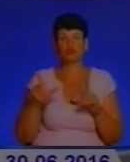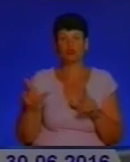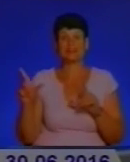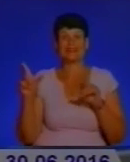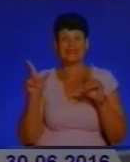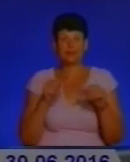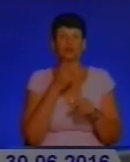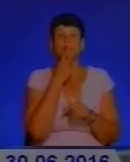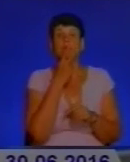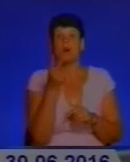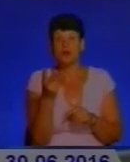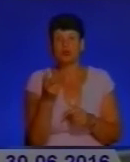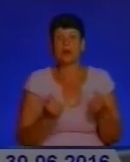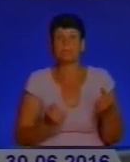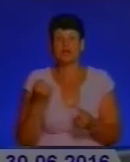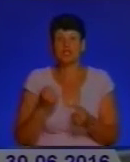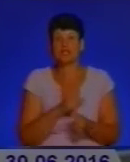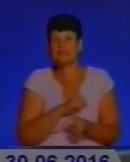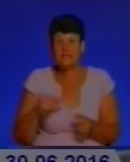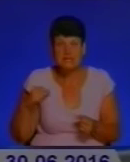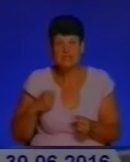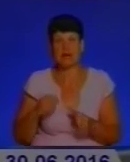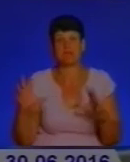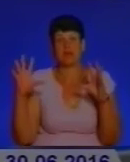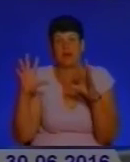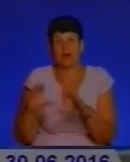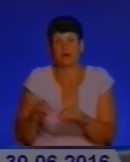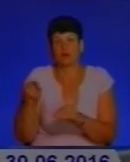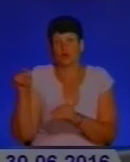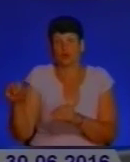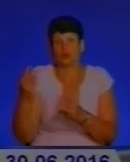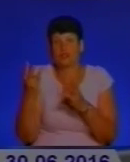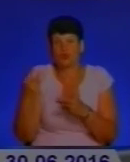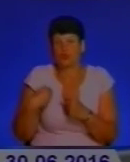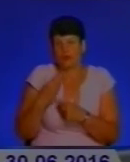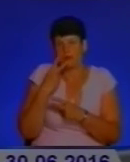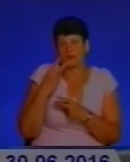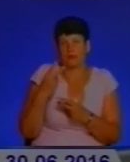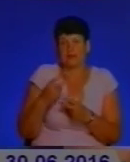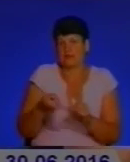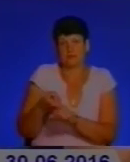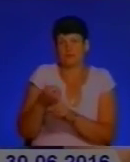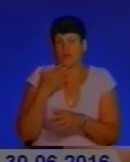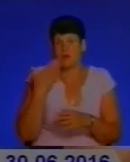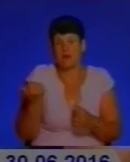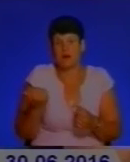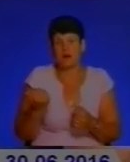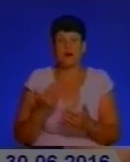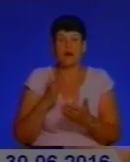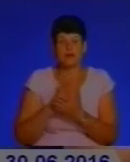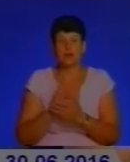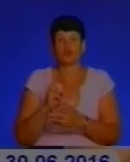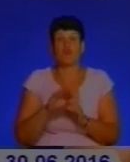на машині, зупиняються і гасять ту пожежу, до якої вони взагалі там не причетні. А є такі, що, звичайно, викликають